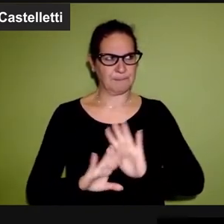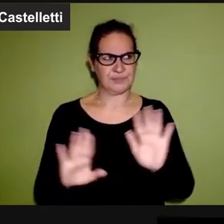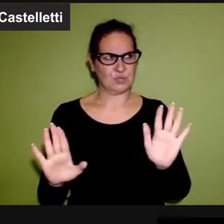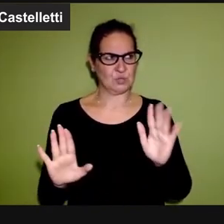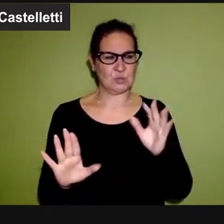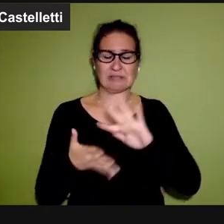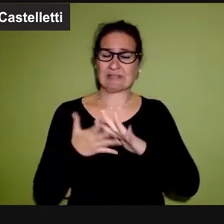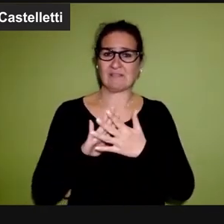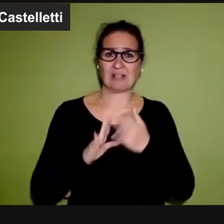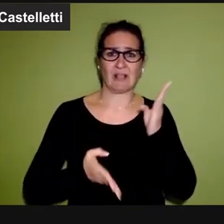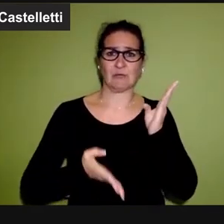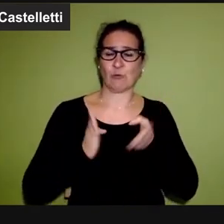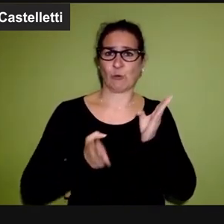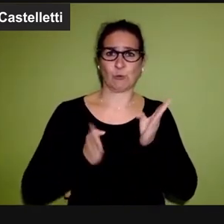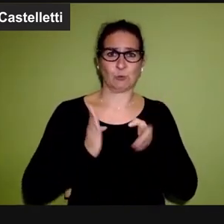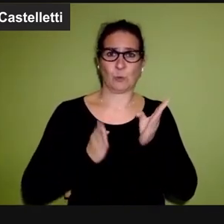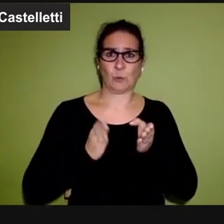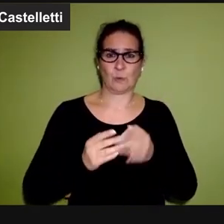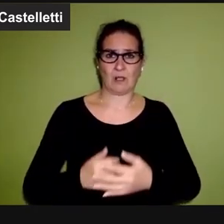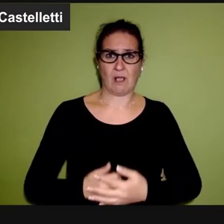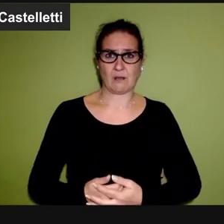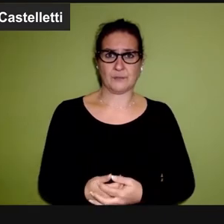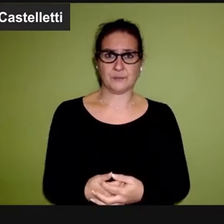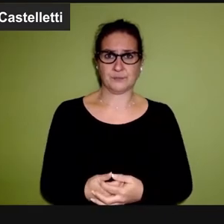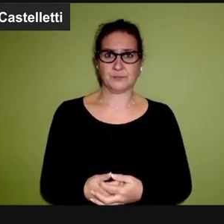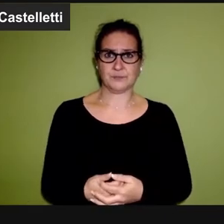la vive la ritiene insopportabile è un torturatore.